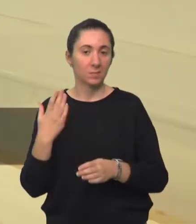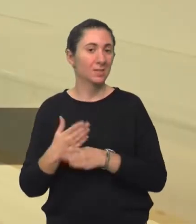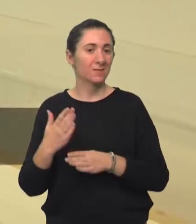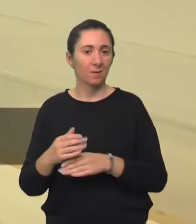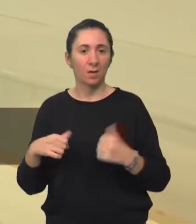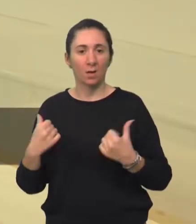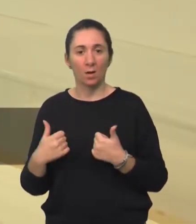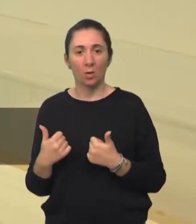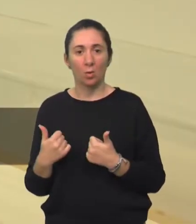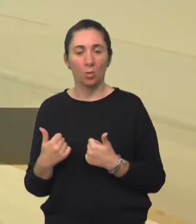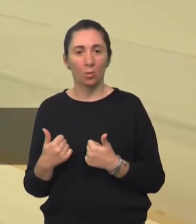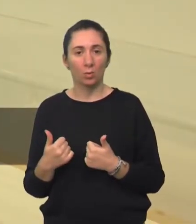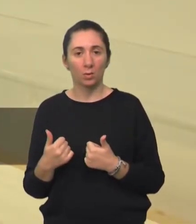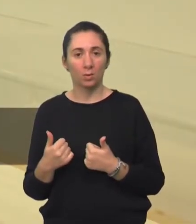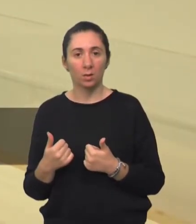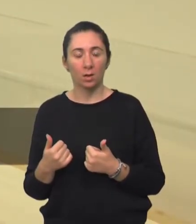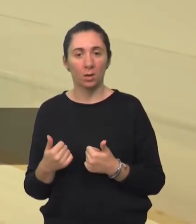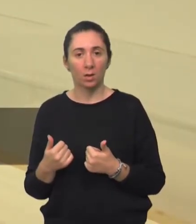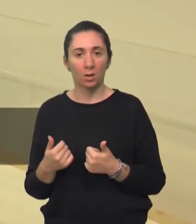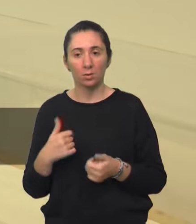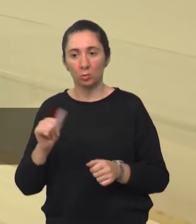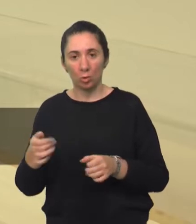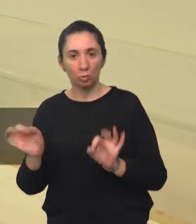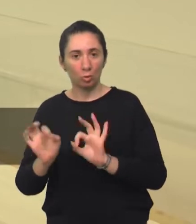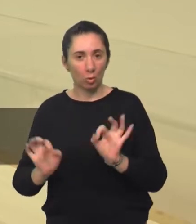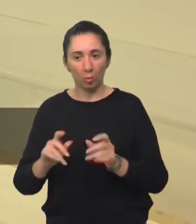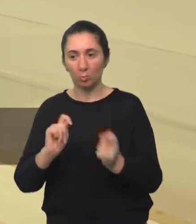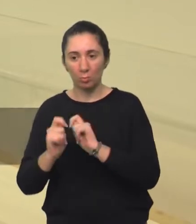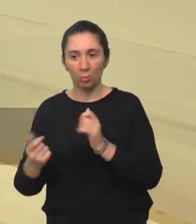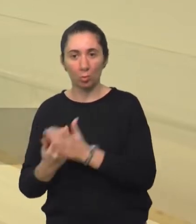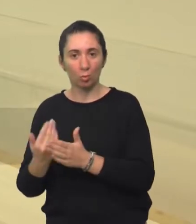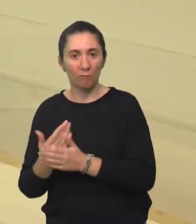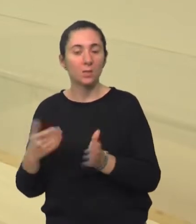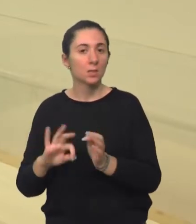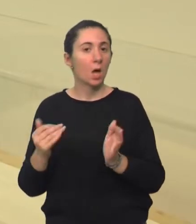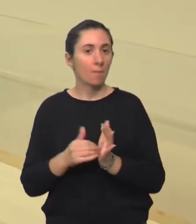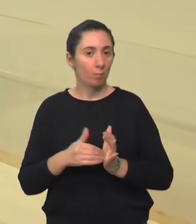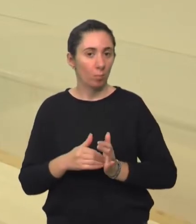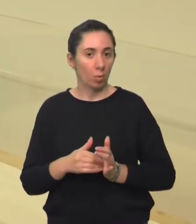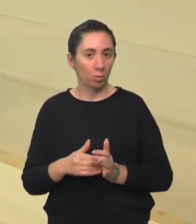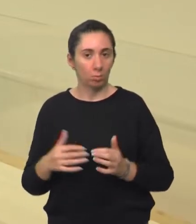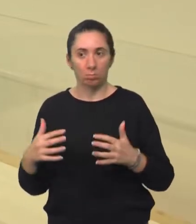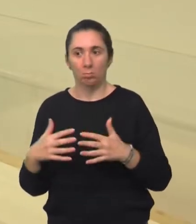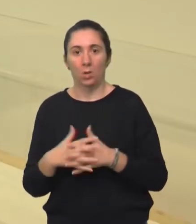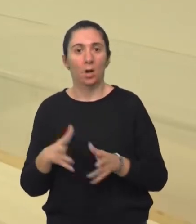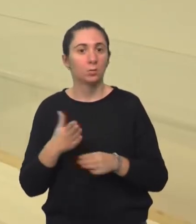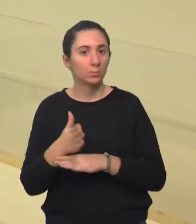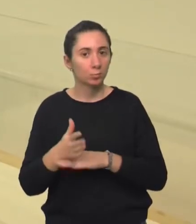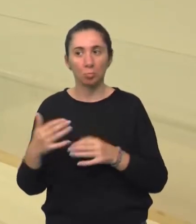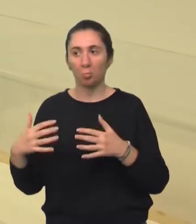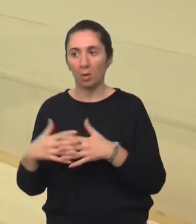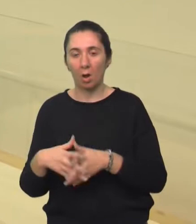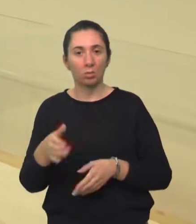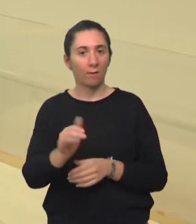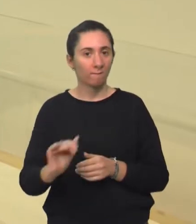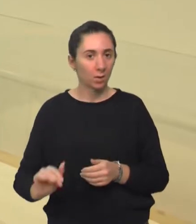godine stalno nešto drugo još se organizira i za potrebe gradskih službi, grada,